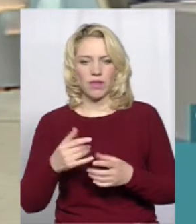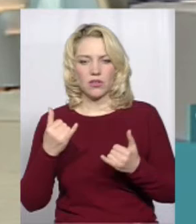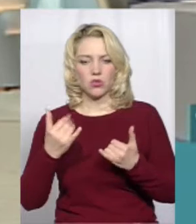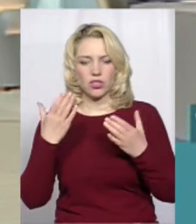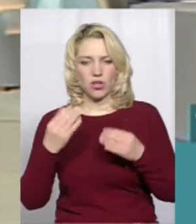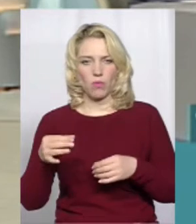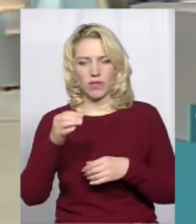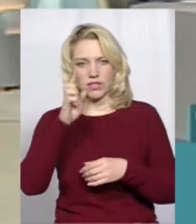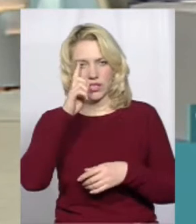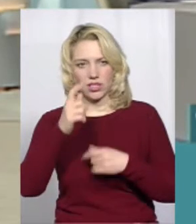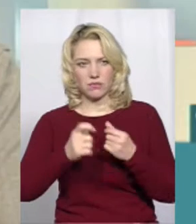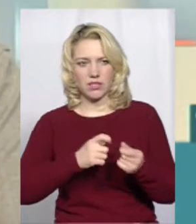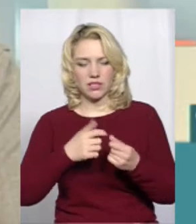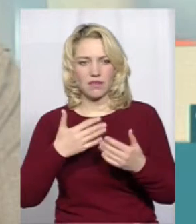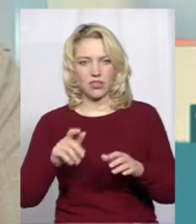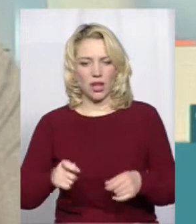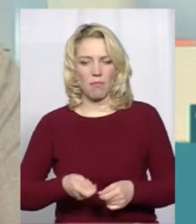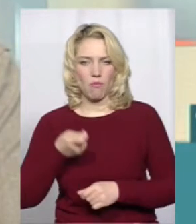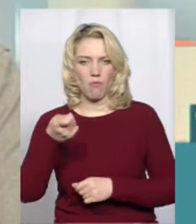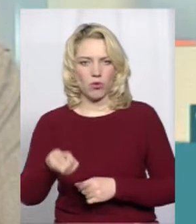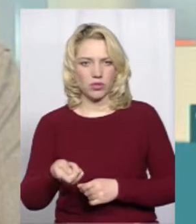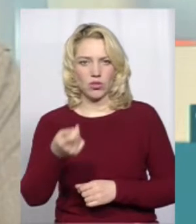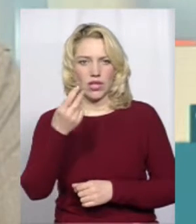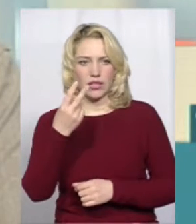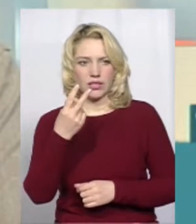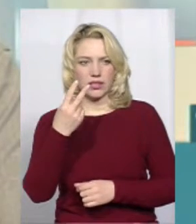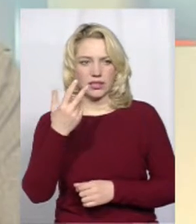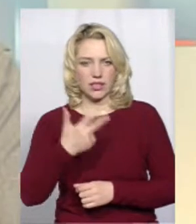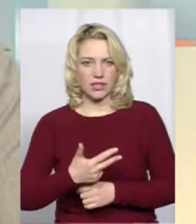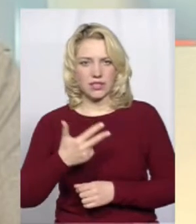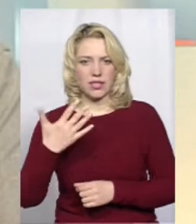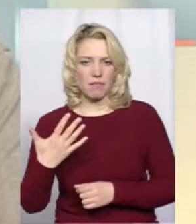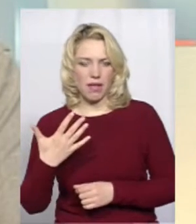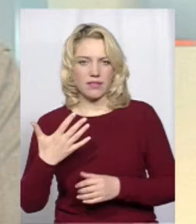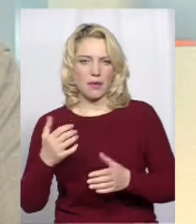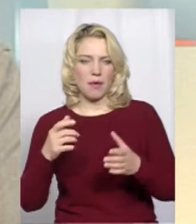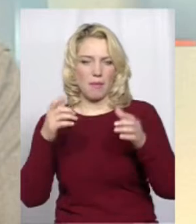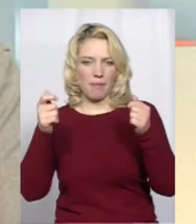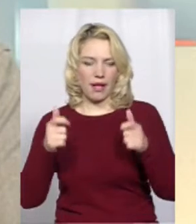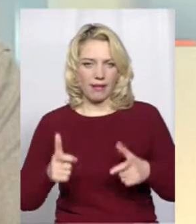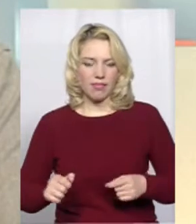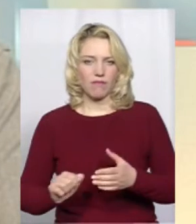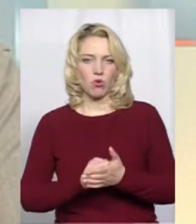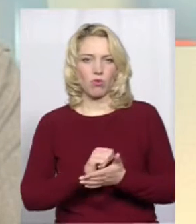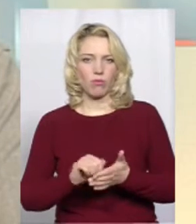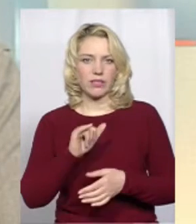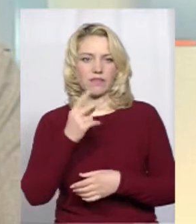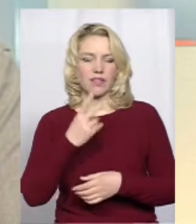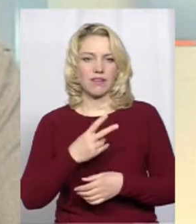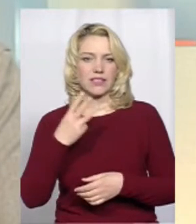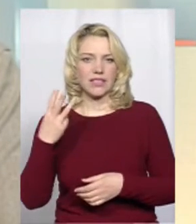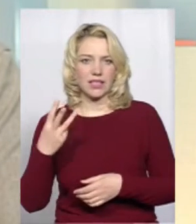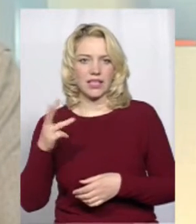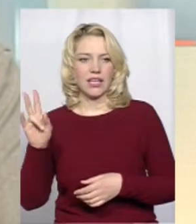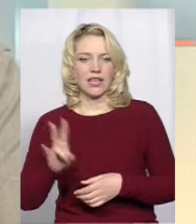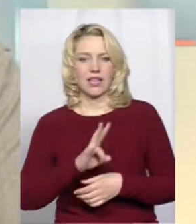подано уже на розгляд 35 пакетів документів і 23